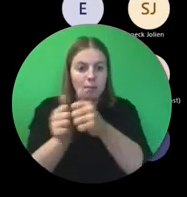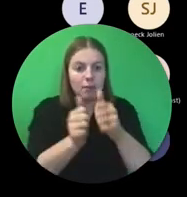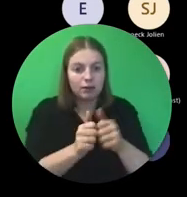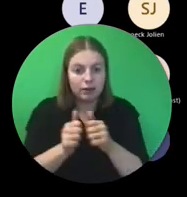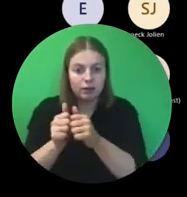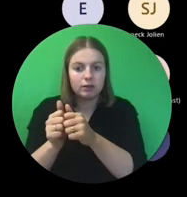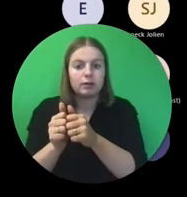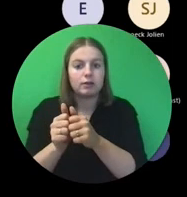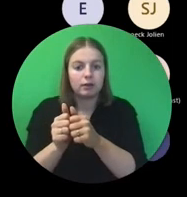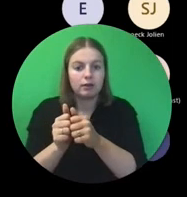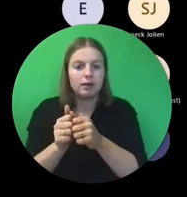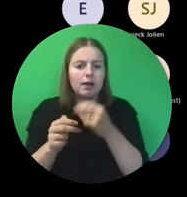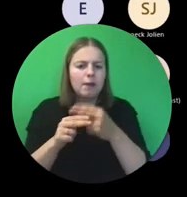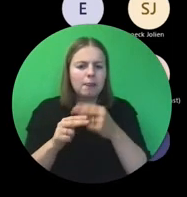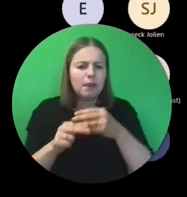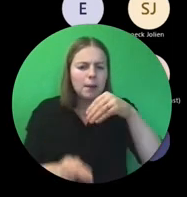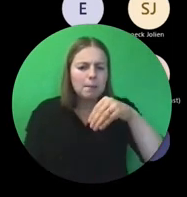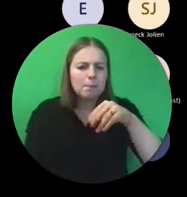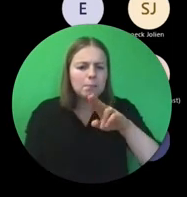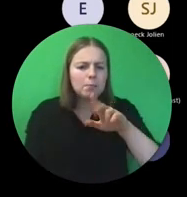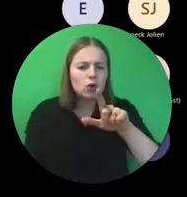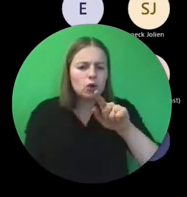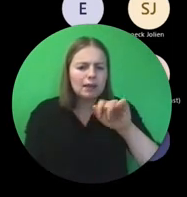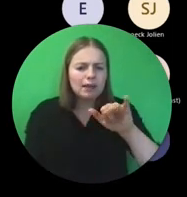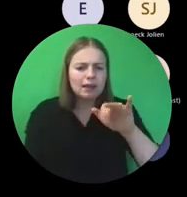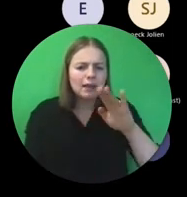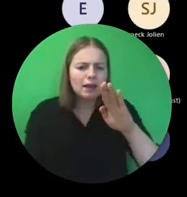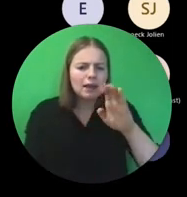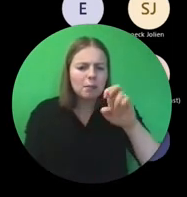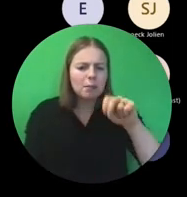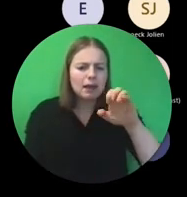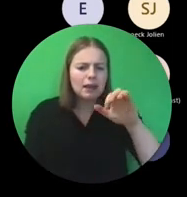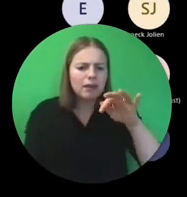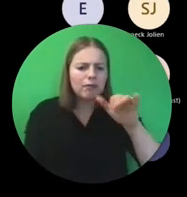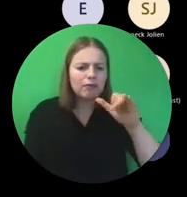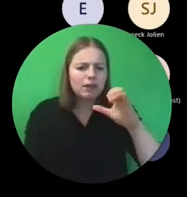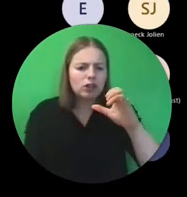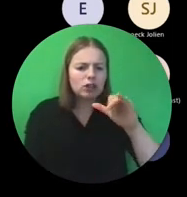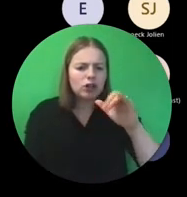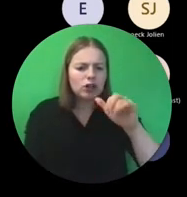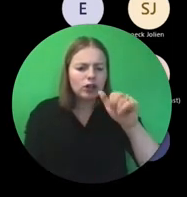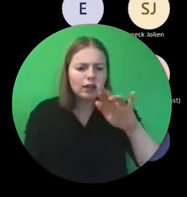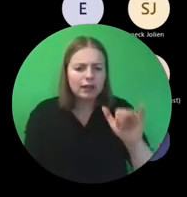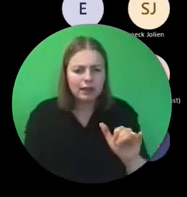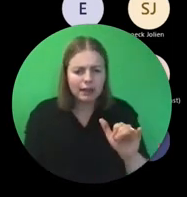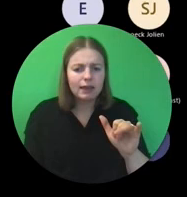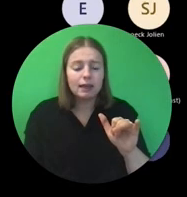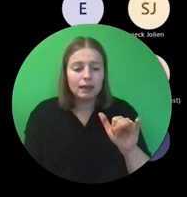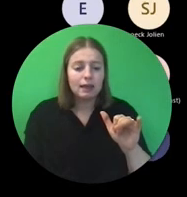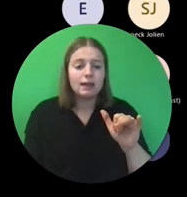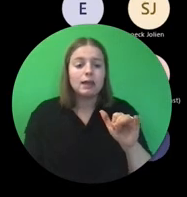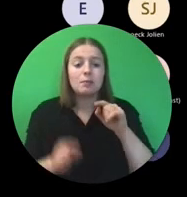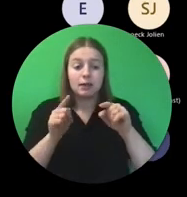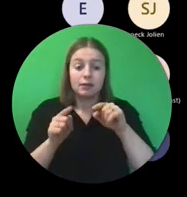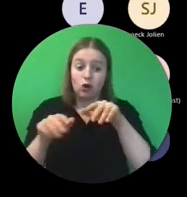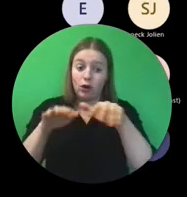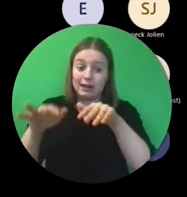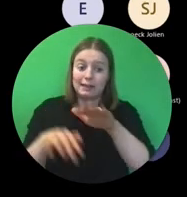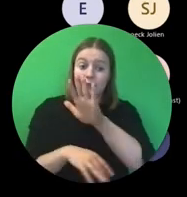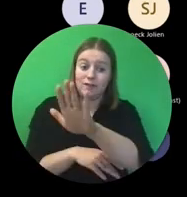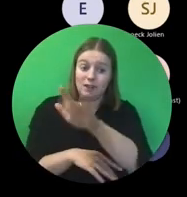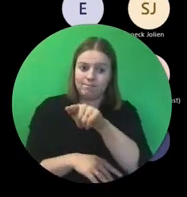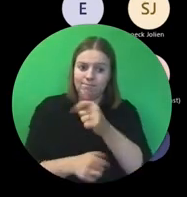tegenkomen, een multi-beneficiary contract. Maar waarbij natuurlijk jullie organisatie de